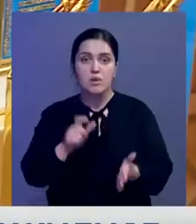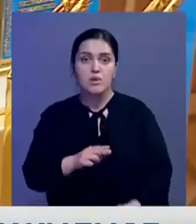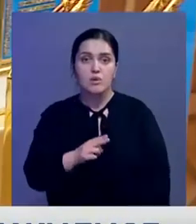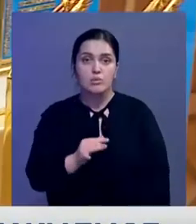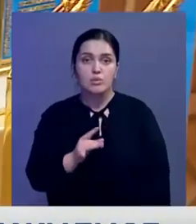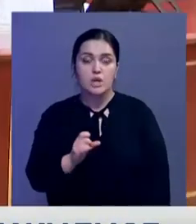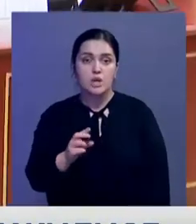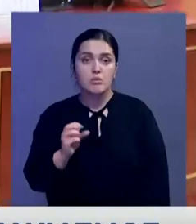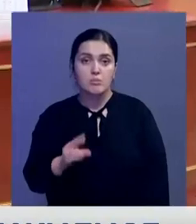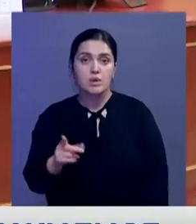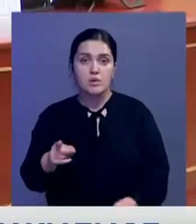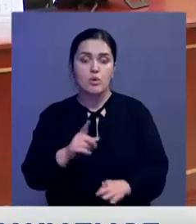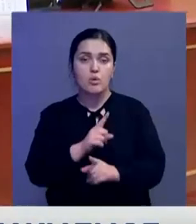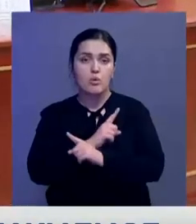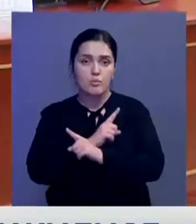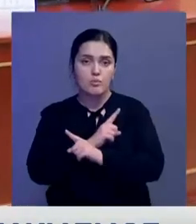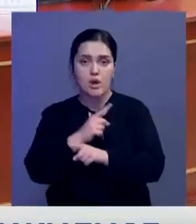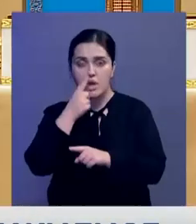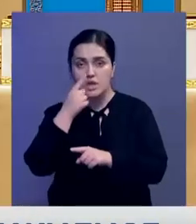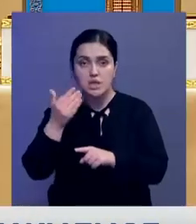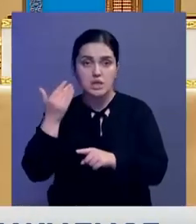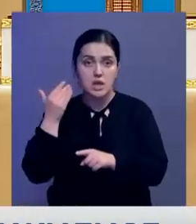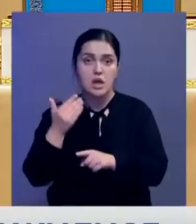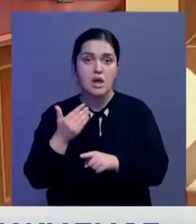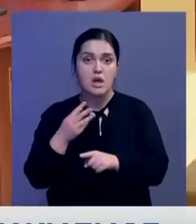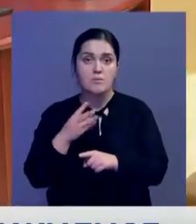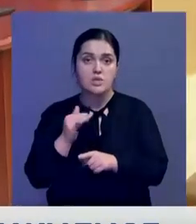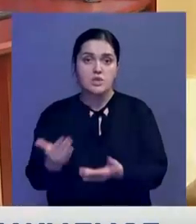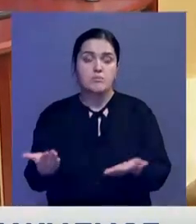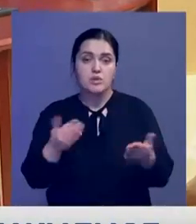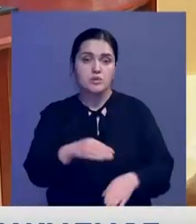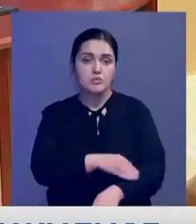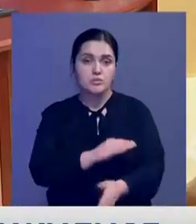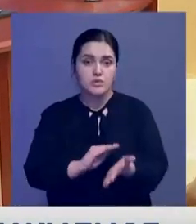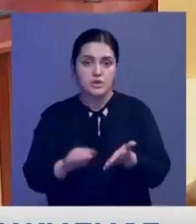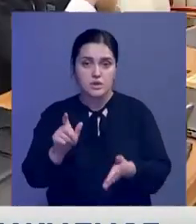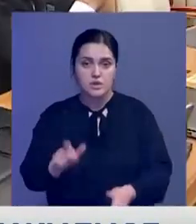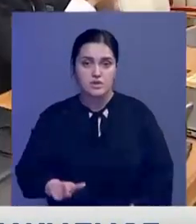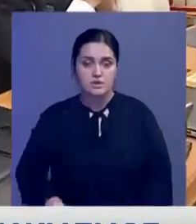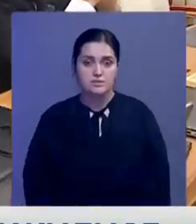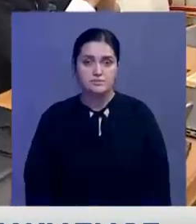Куранбеку, безвременно ушедшему из жизни. Получить награду в Мажелис пригласили супругу журналиста.